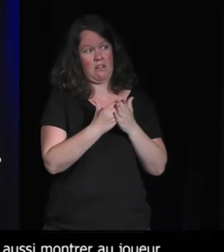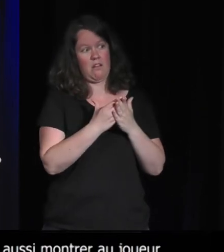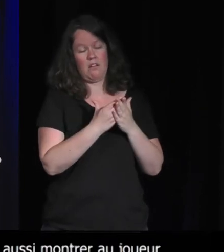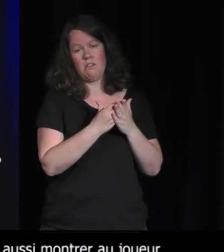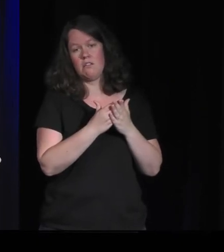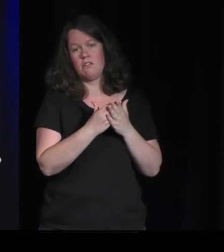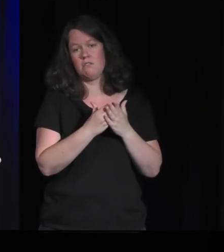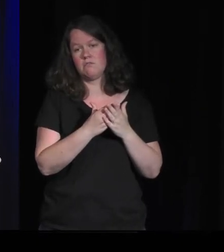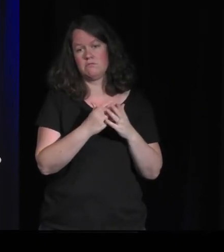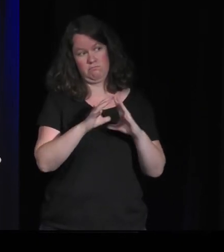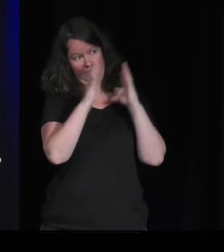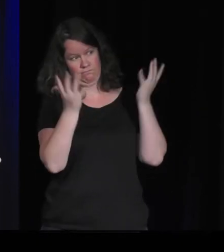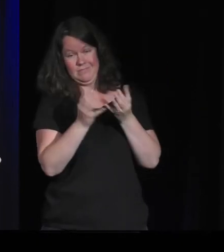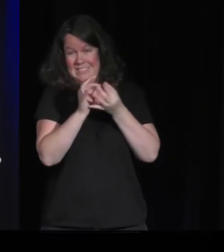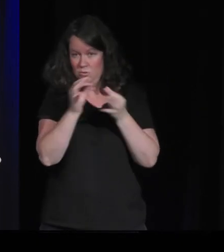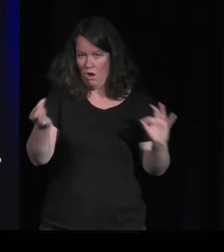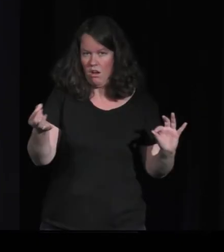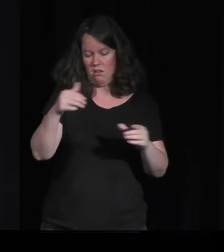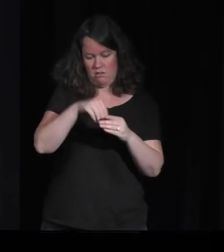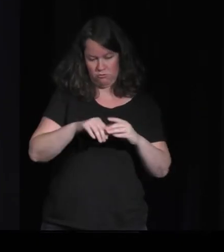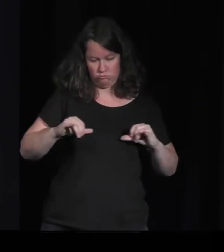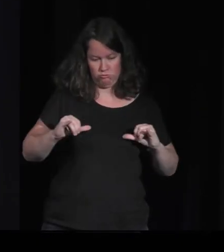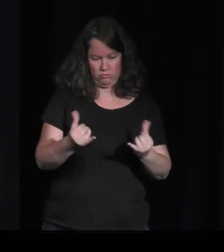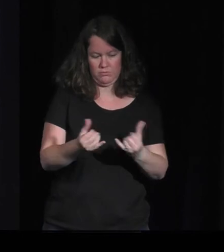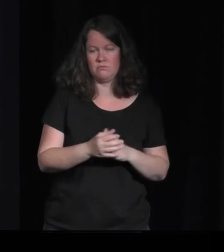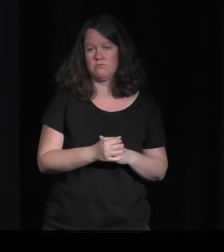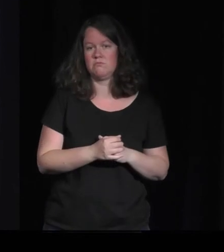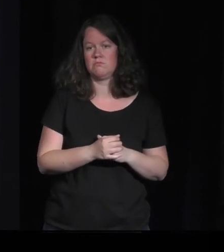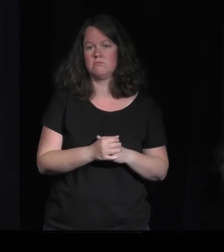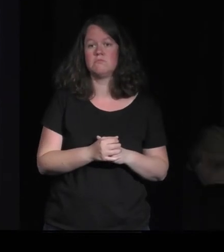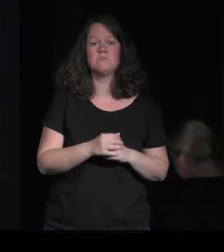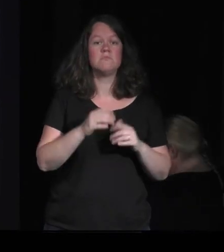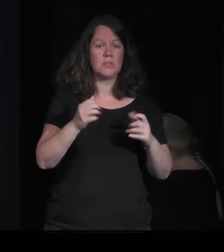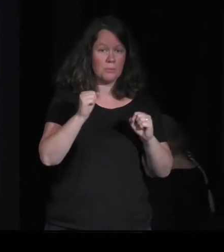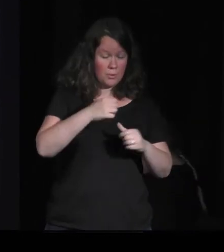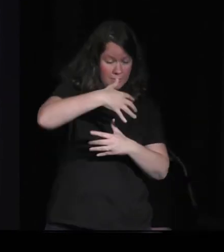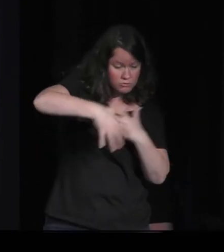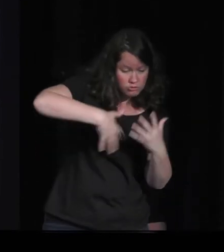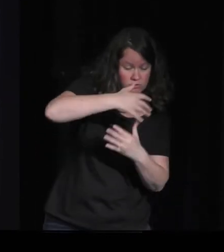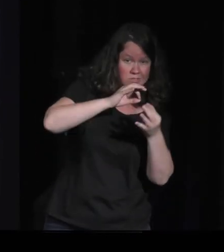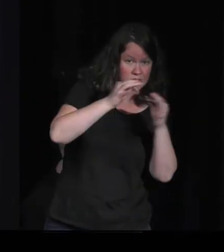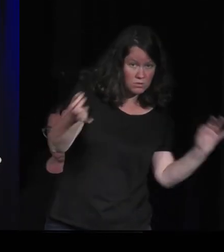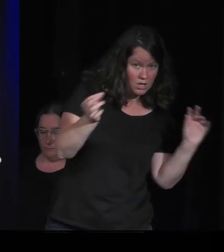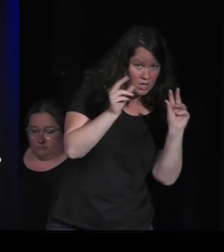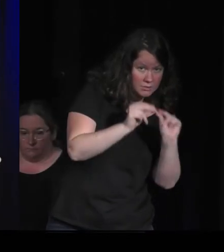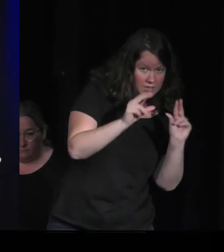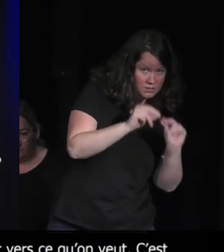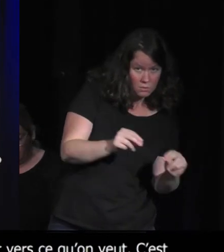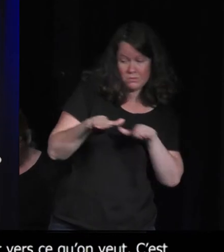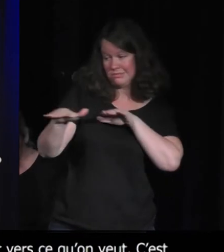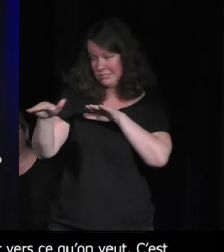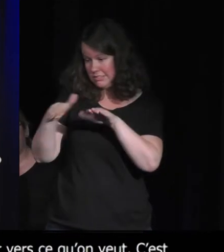la narration. Et on peut mélanger de la narration avec du systémique. Ça, c'est tout à fait possible. C'est possible,